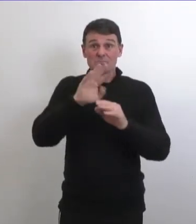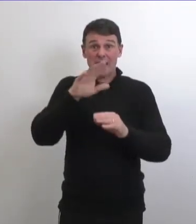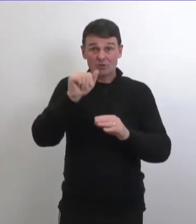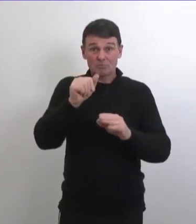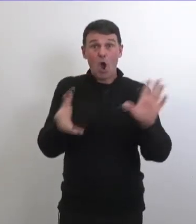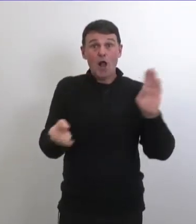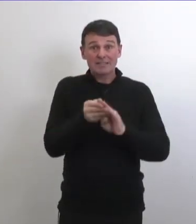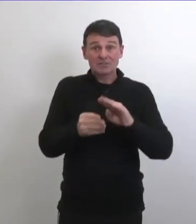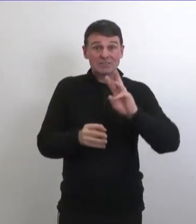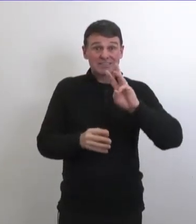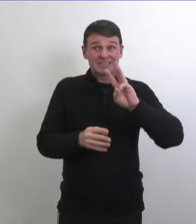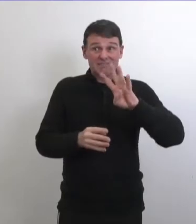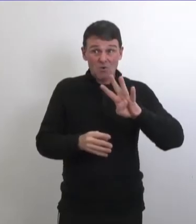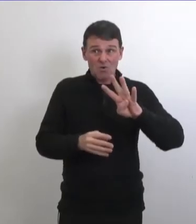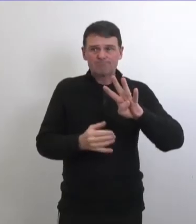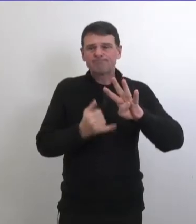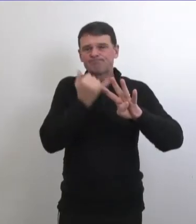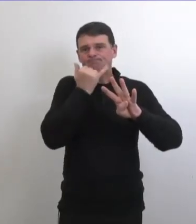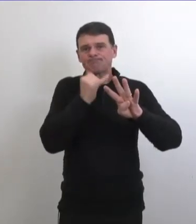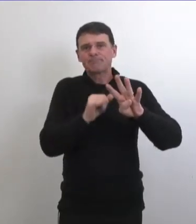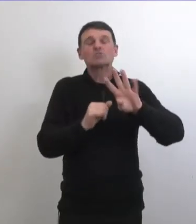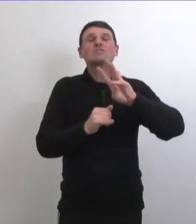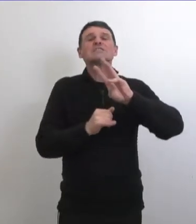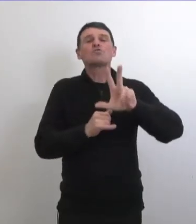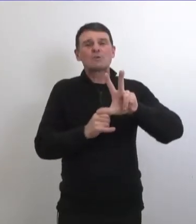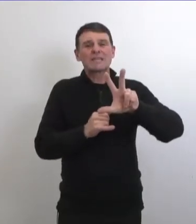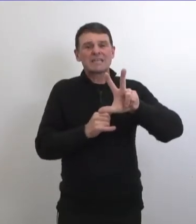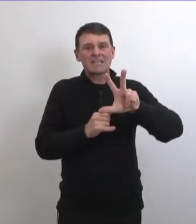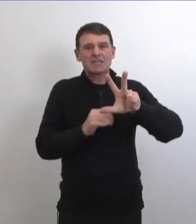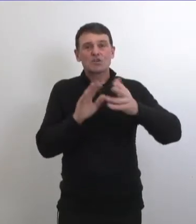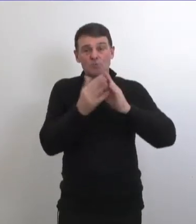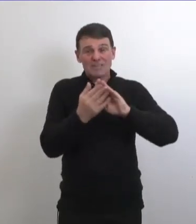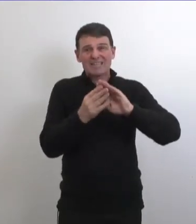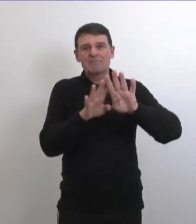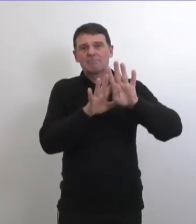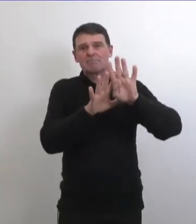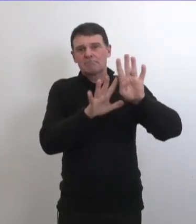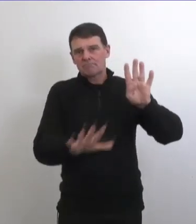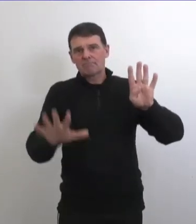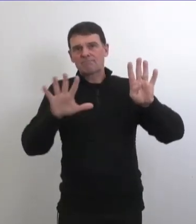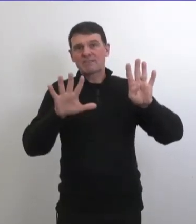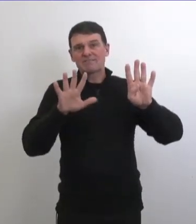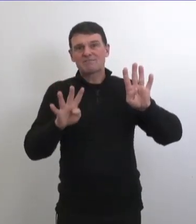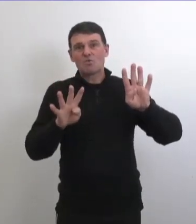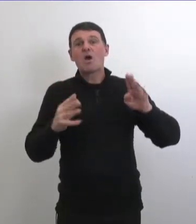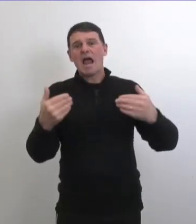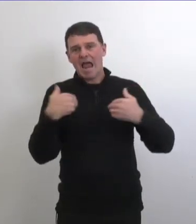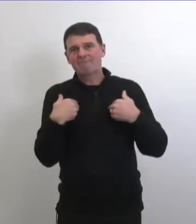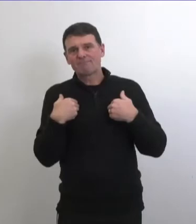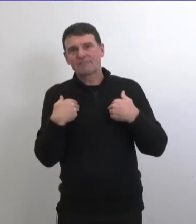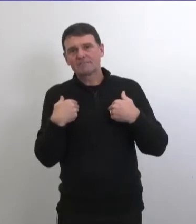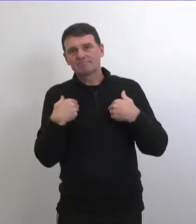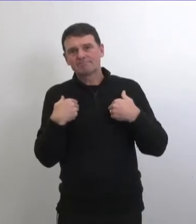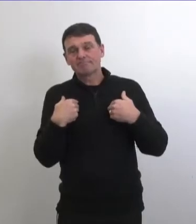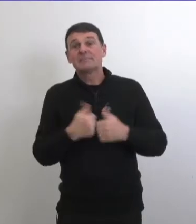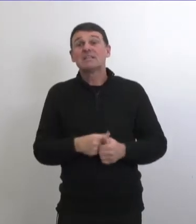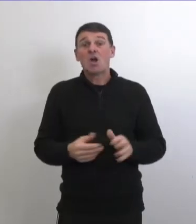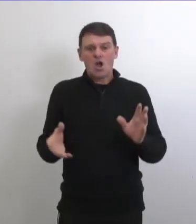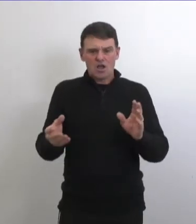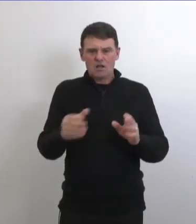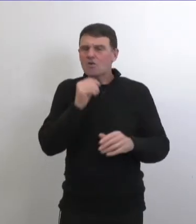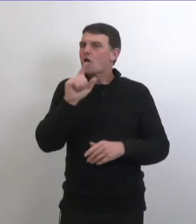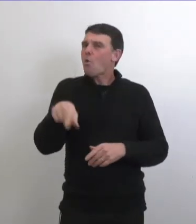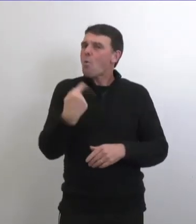alors 54 des 56 premières nations du manitoba ont déjà eu des foyers d'éclosion mais sont pas tous dans le nord